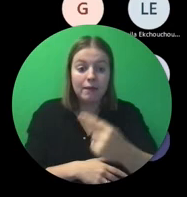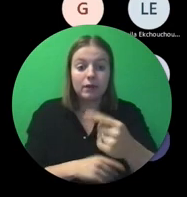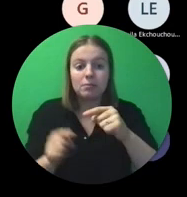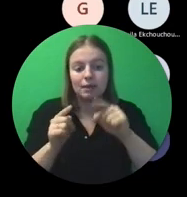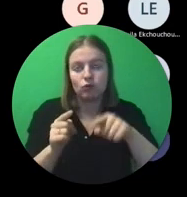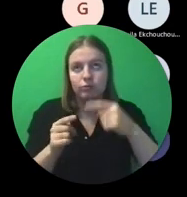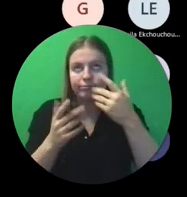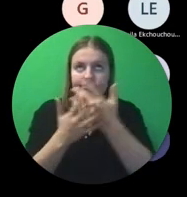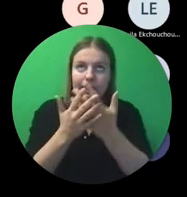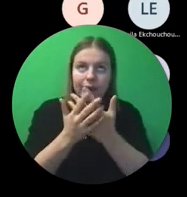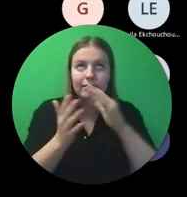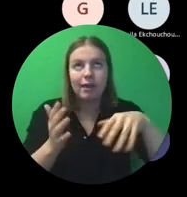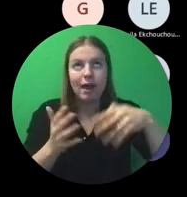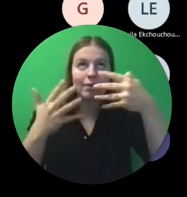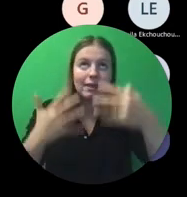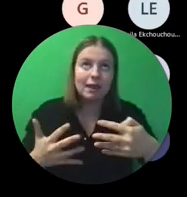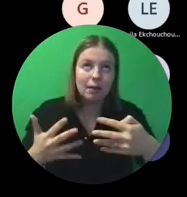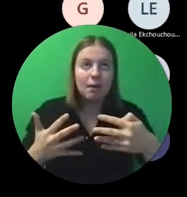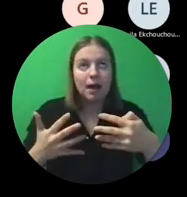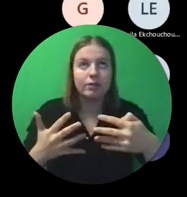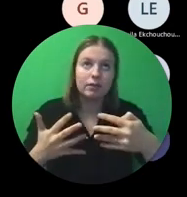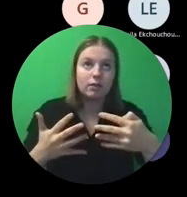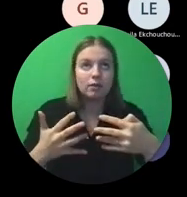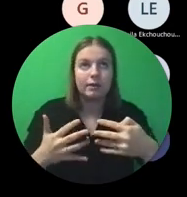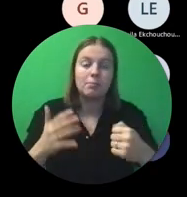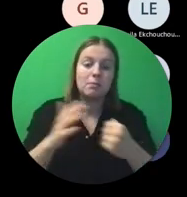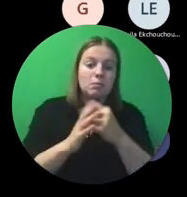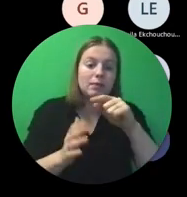het 9 maand. Dus binnen de 10 maand.